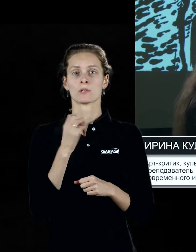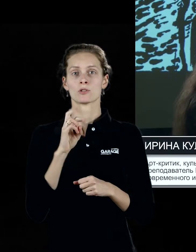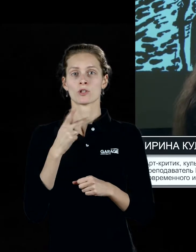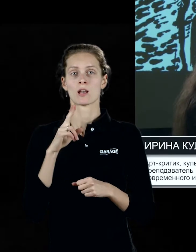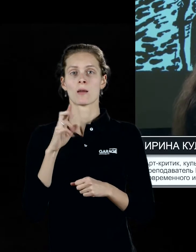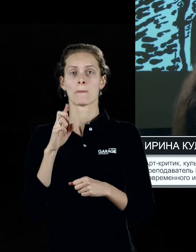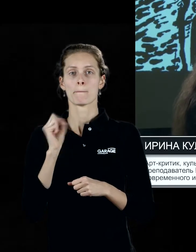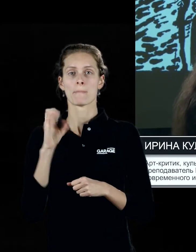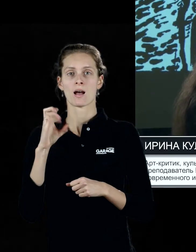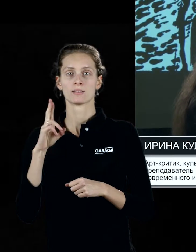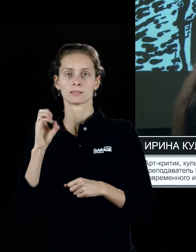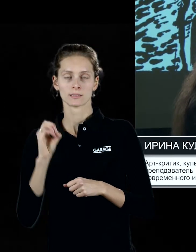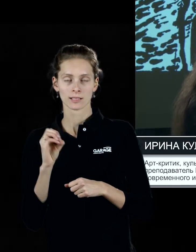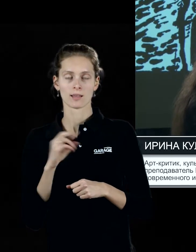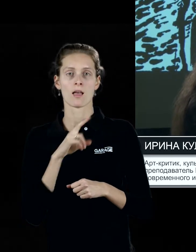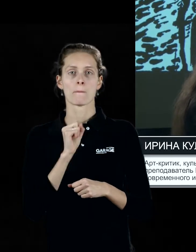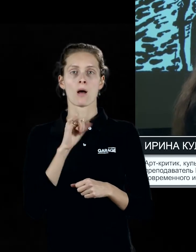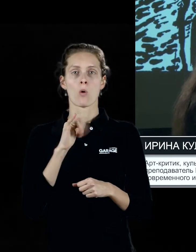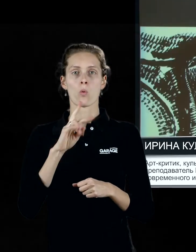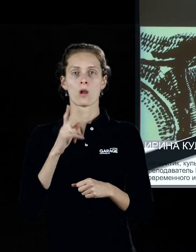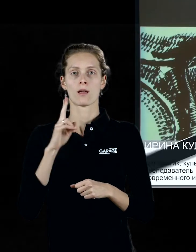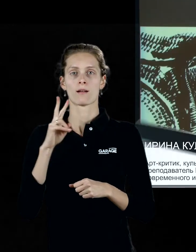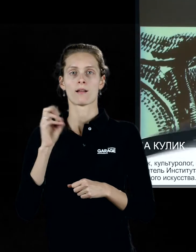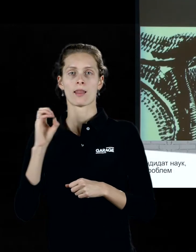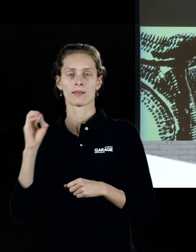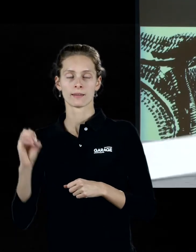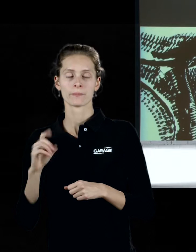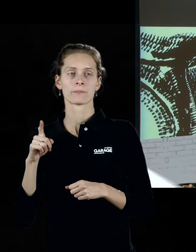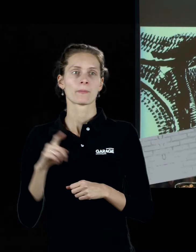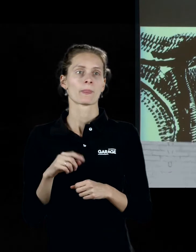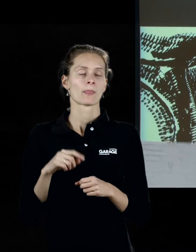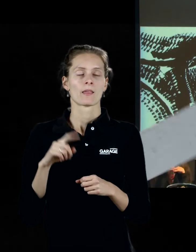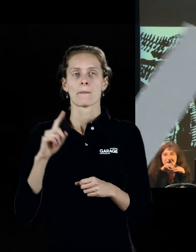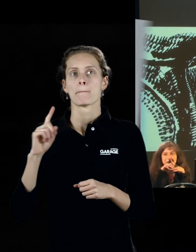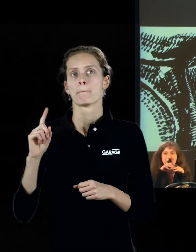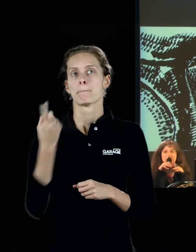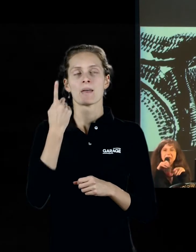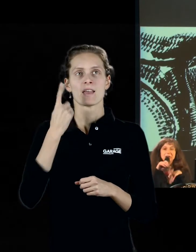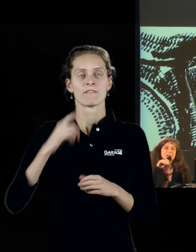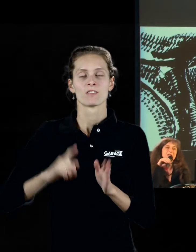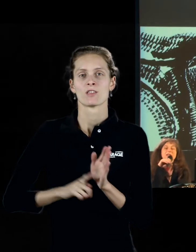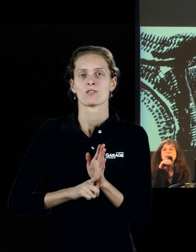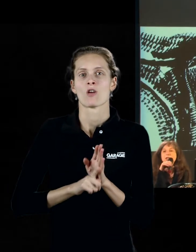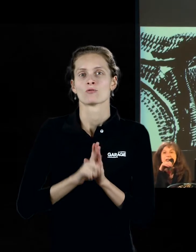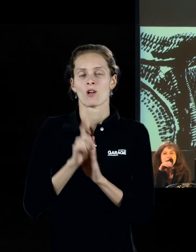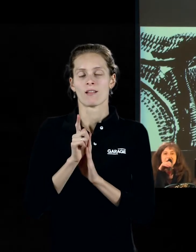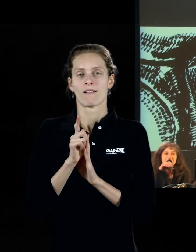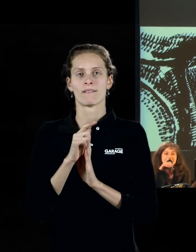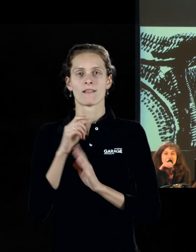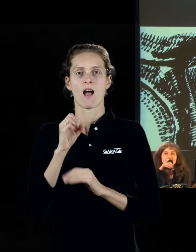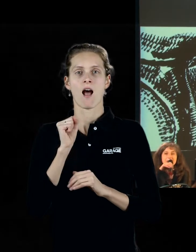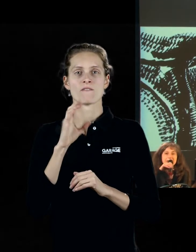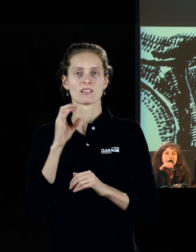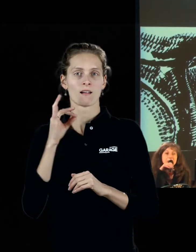Жан-Мишель Баския, немецко-швейцарский художник, представитель первой волны авангарда, один из пионеров